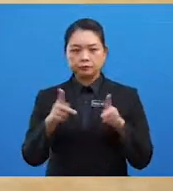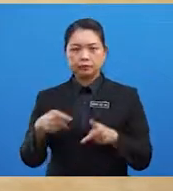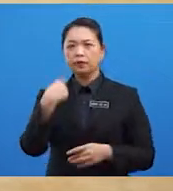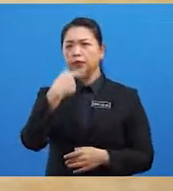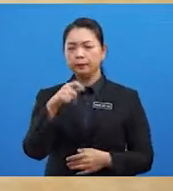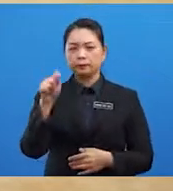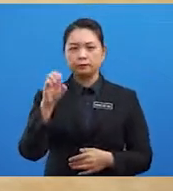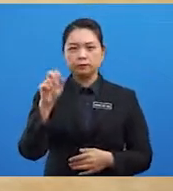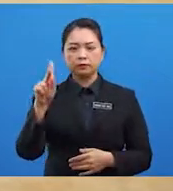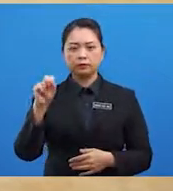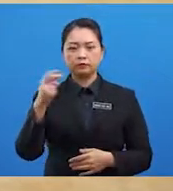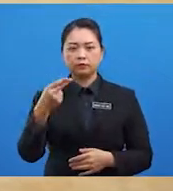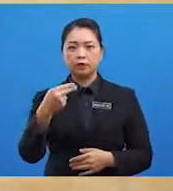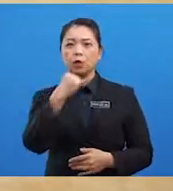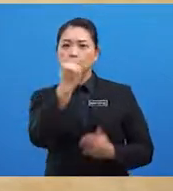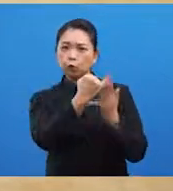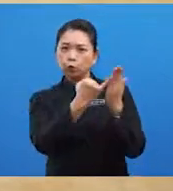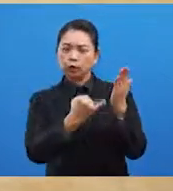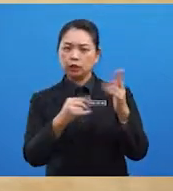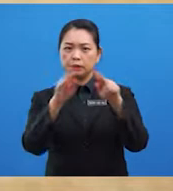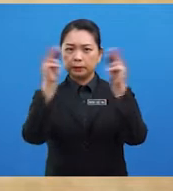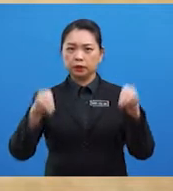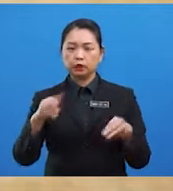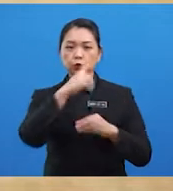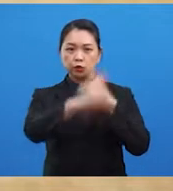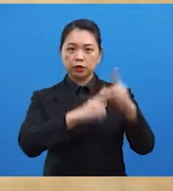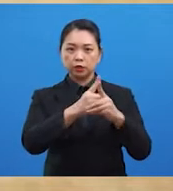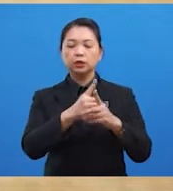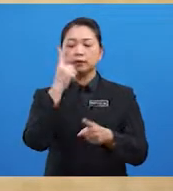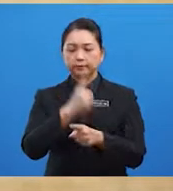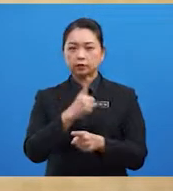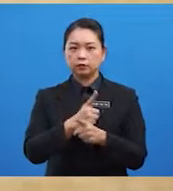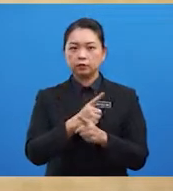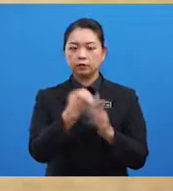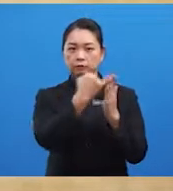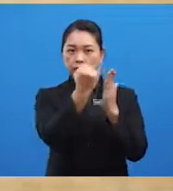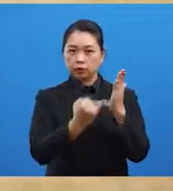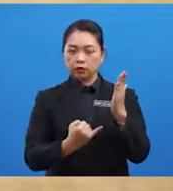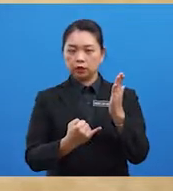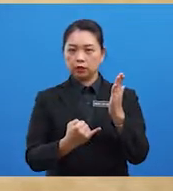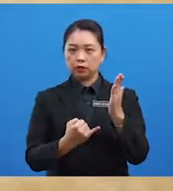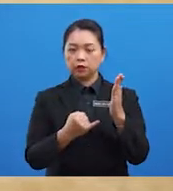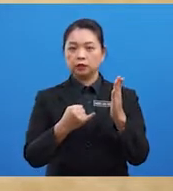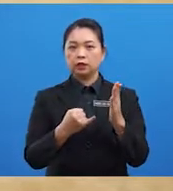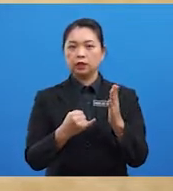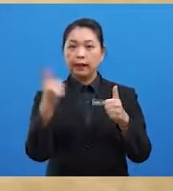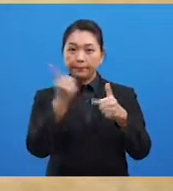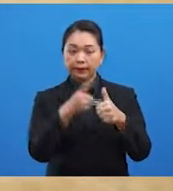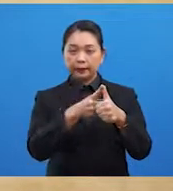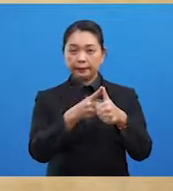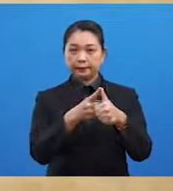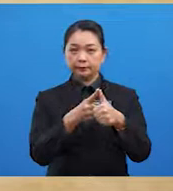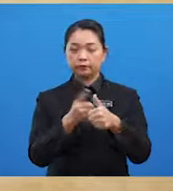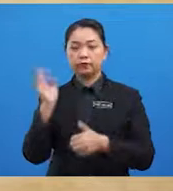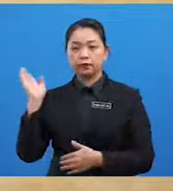pertama yang melukis peta dunia? Betul! Pelukis peta dunia yang pertama ialah